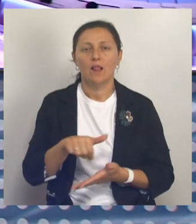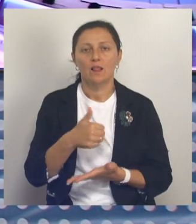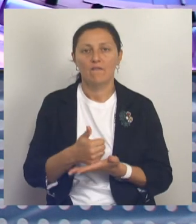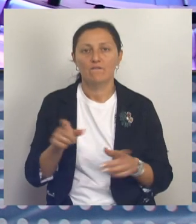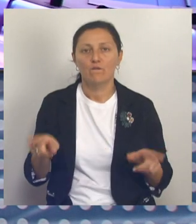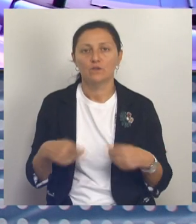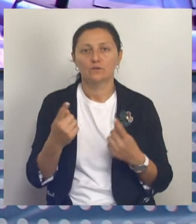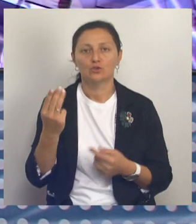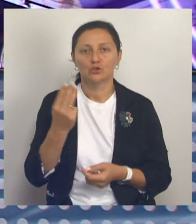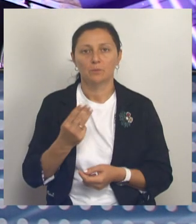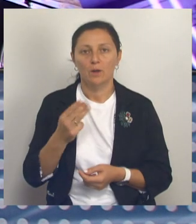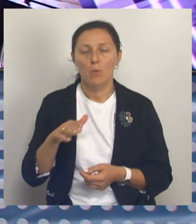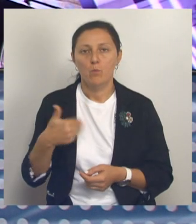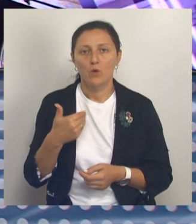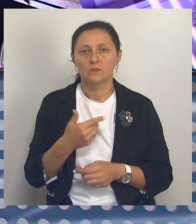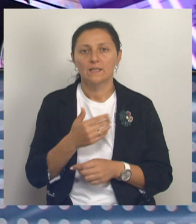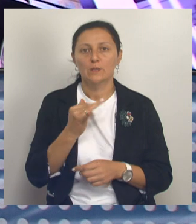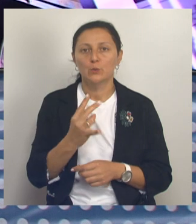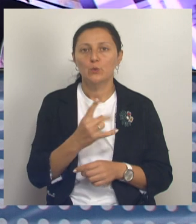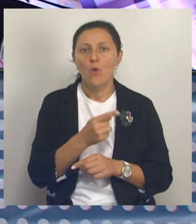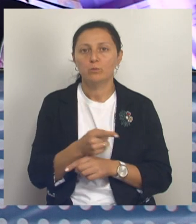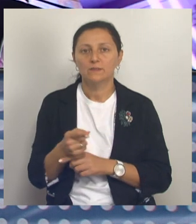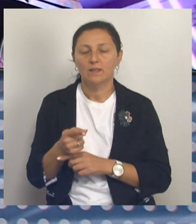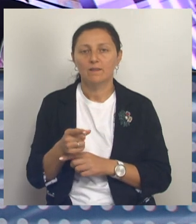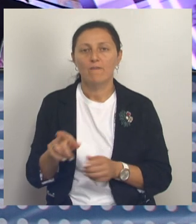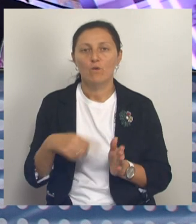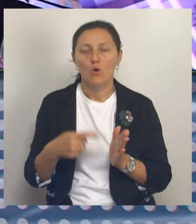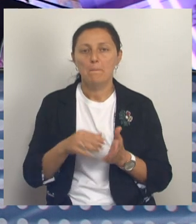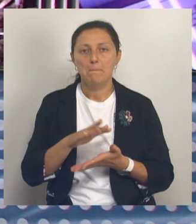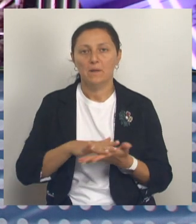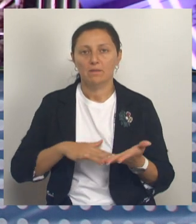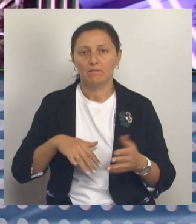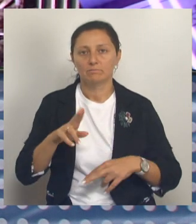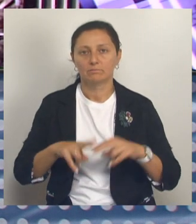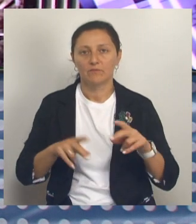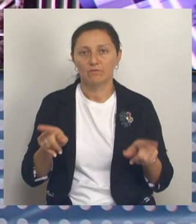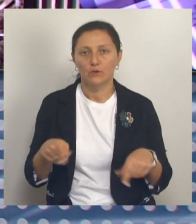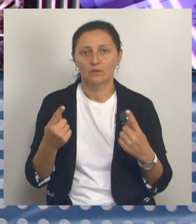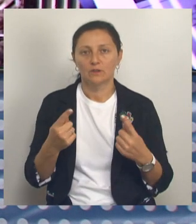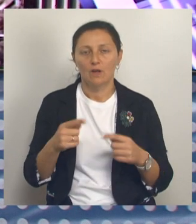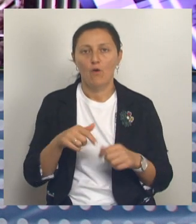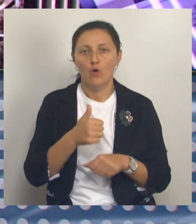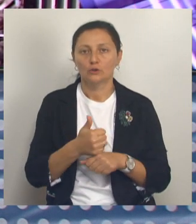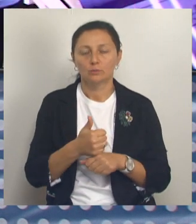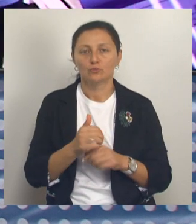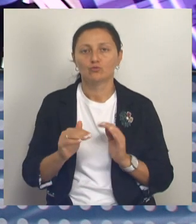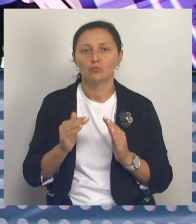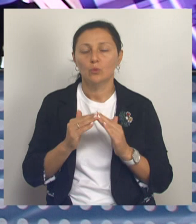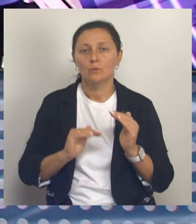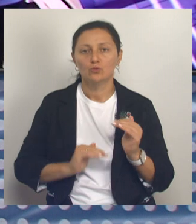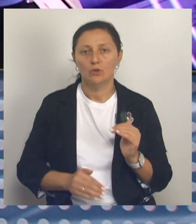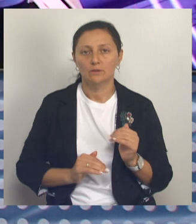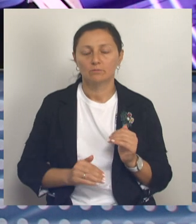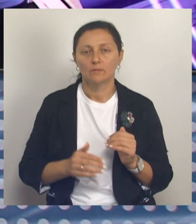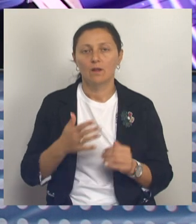Восстановление Шебекина. После массированных июньских обстрелов в городе продолжаются масштабные работы, в том числе в частном секторе. Наш корреспондент Сергей